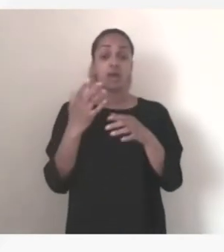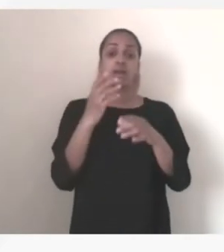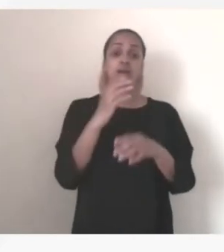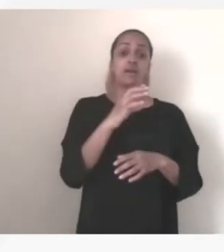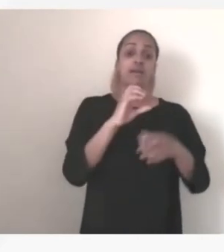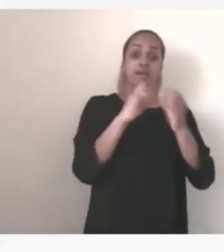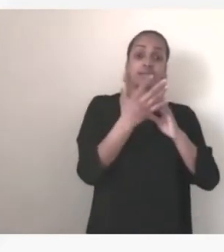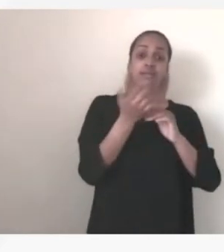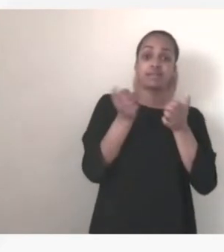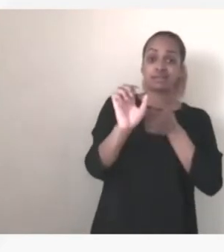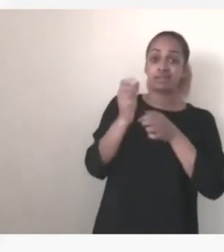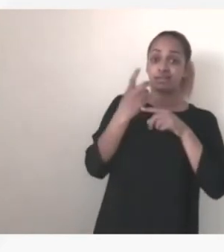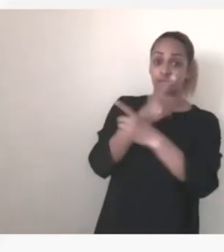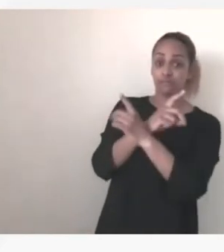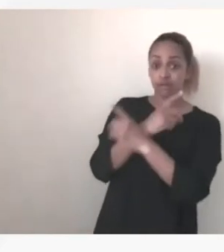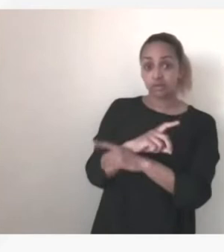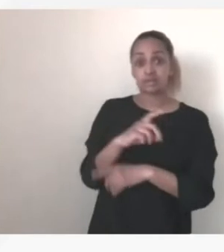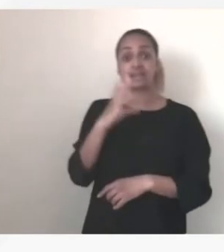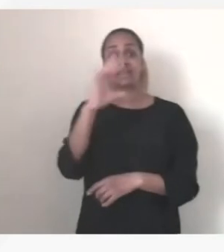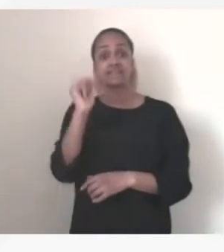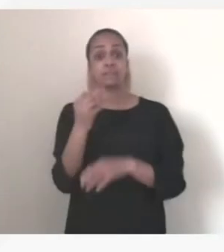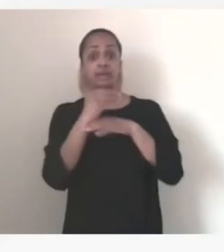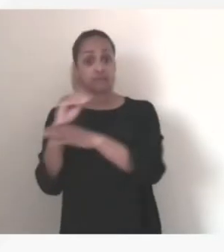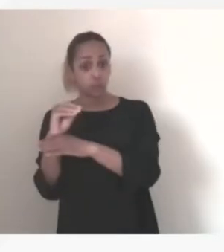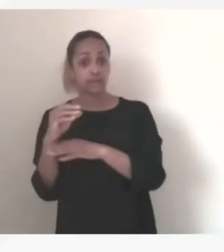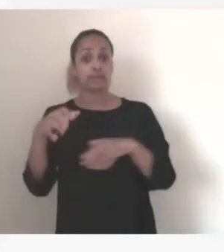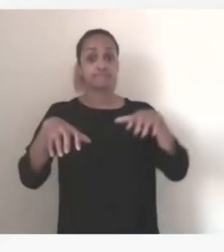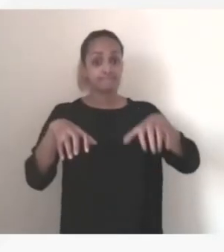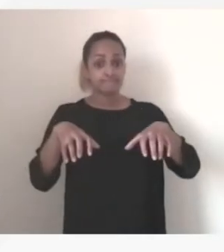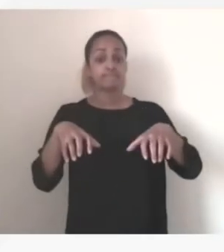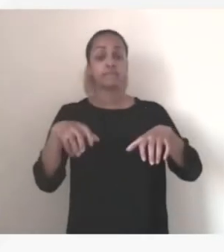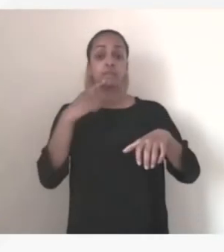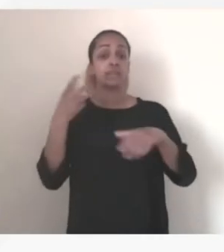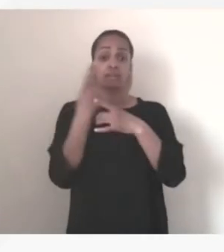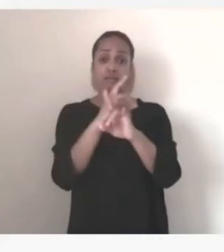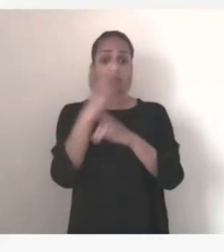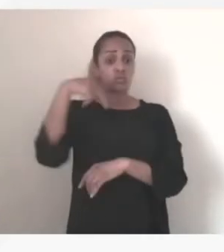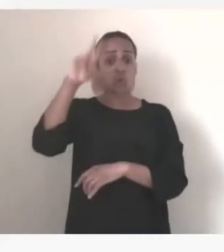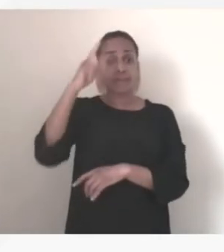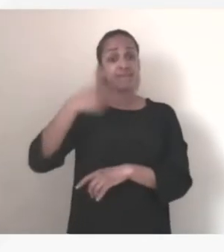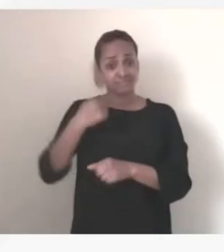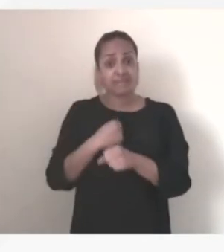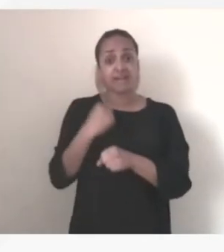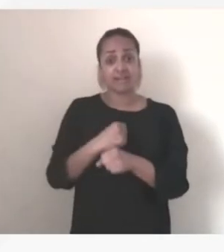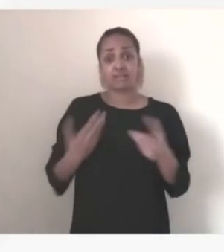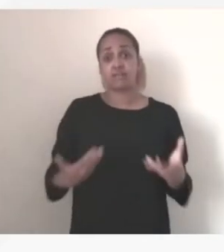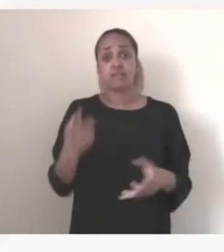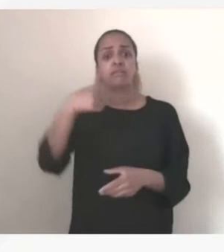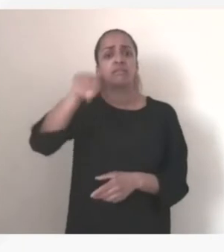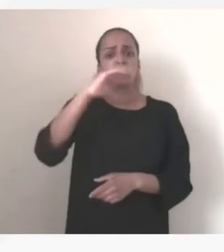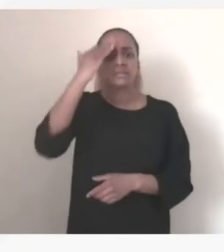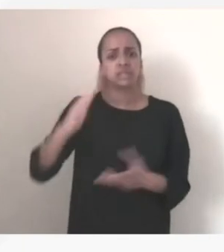boussole stratégique, et de la stratégie cyber de défense européenne, sur laquelle je travaille, comme vous le savez, avec le haut